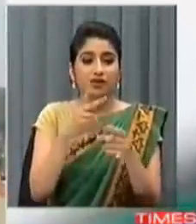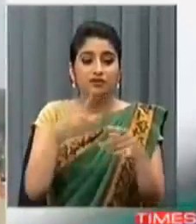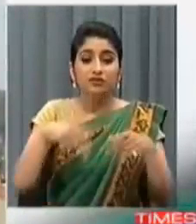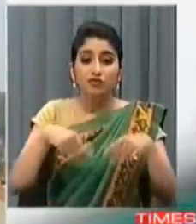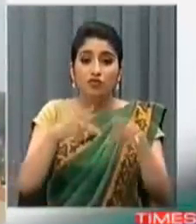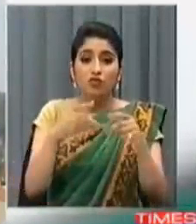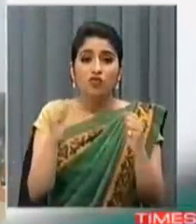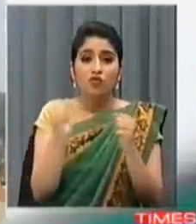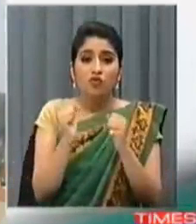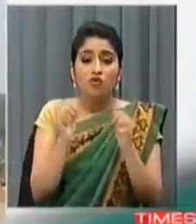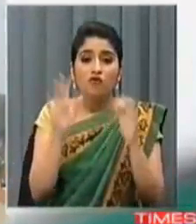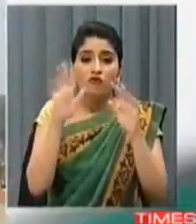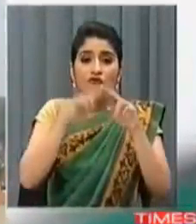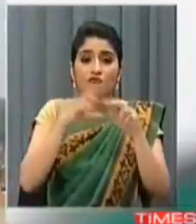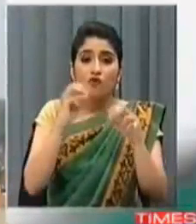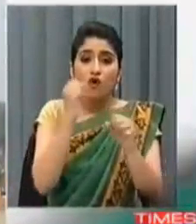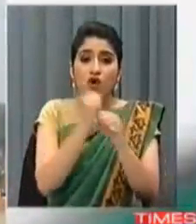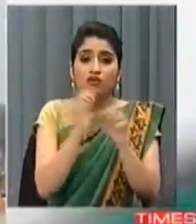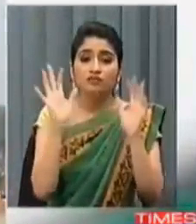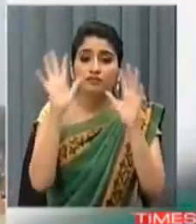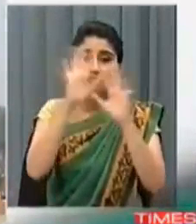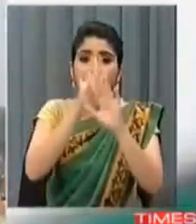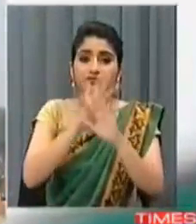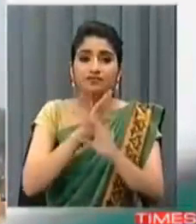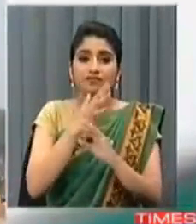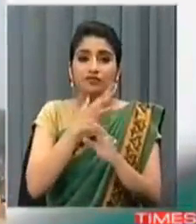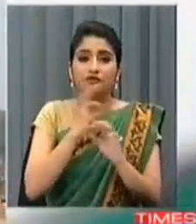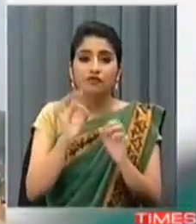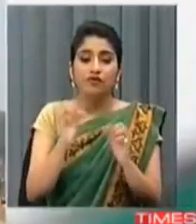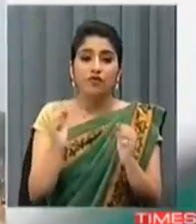पा।